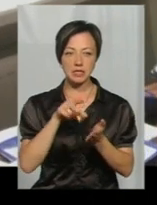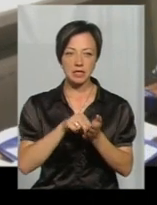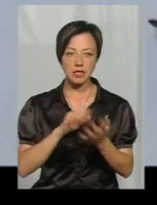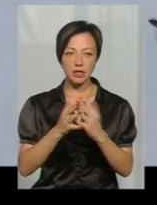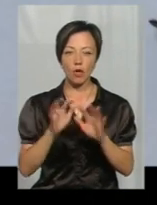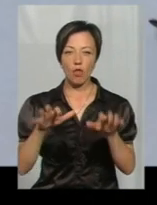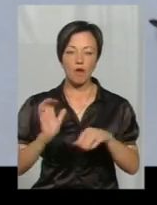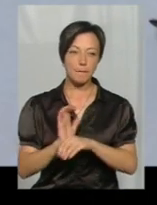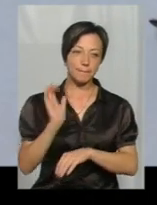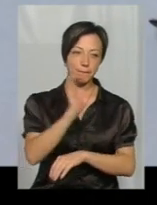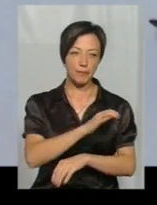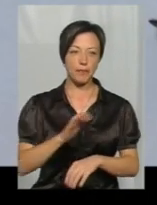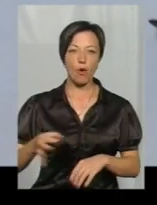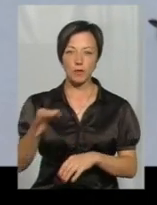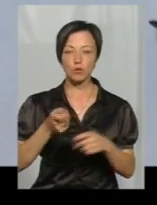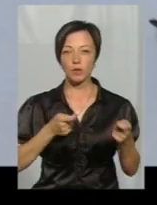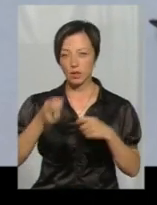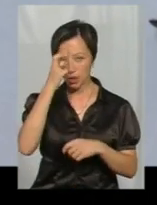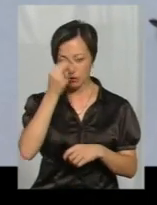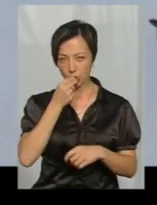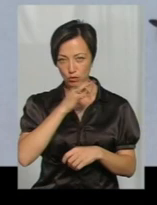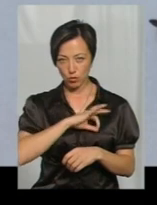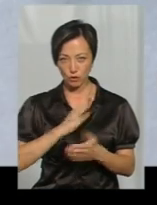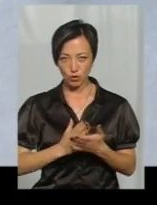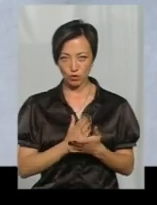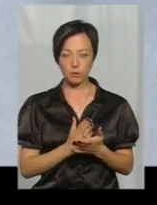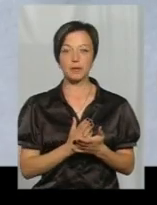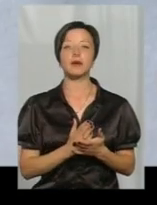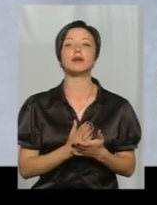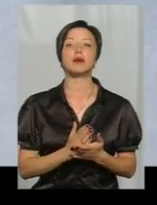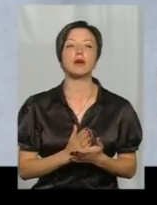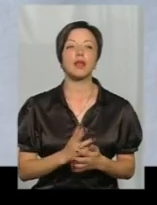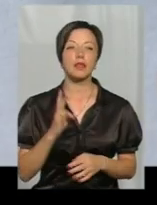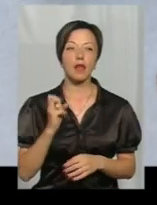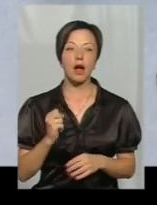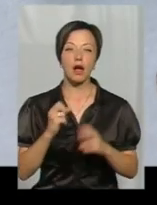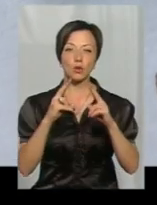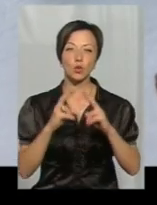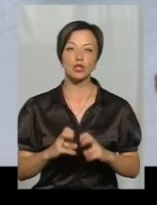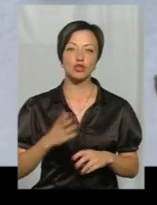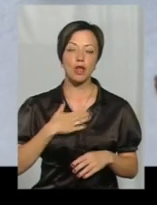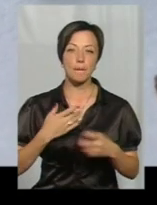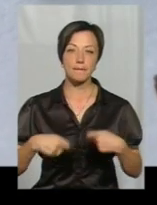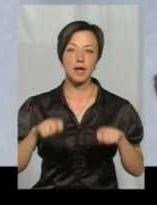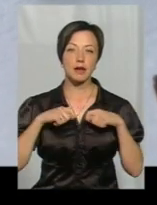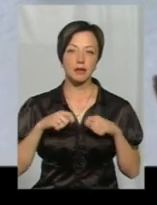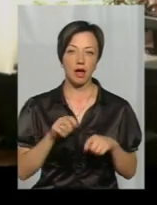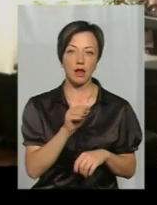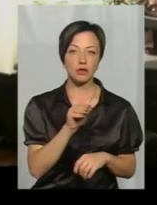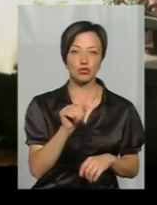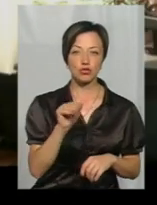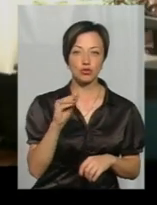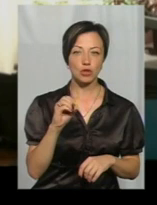сільський голова передав до обласного управління Держпродспоживслужби. На дослідження нам передали жужелицю,